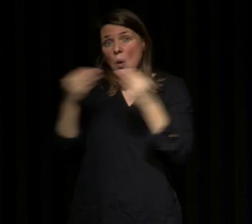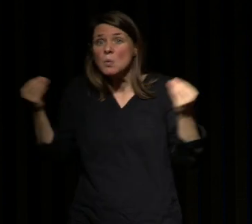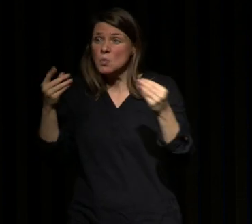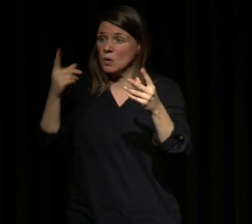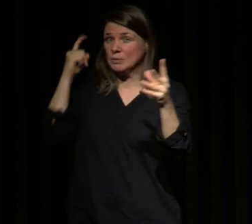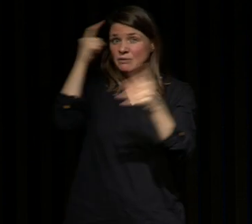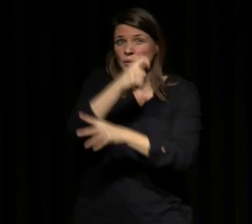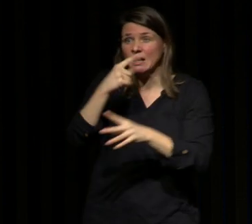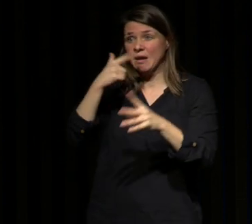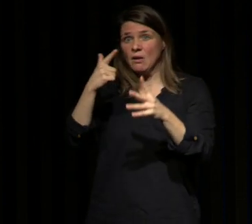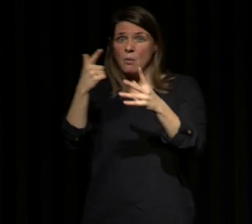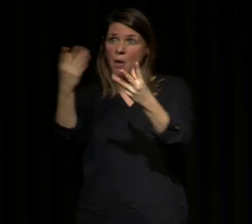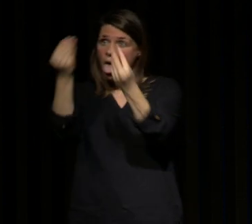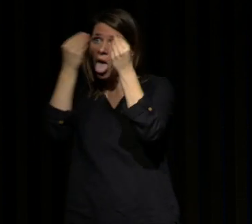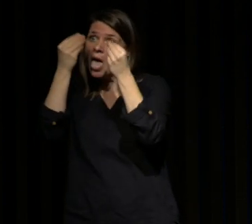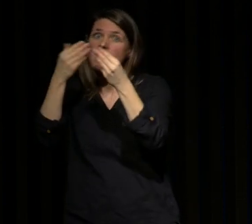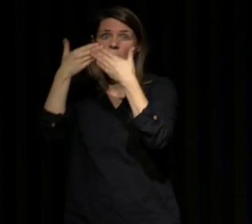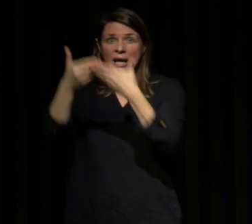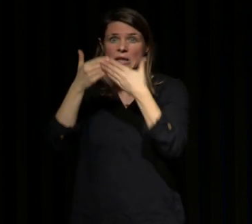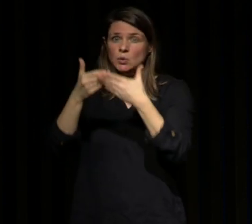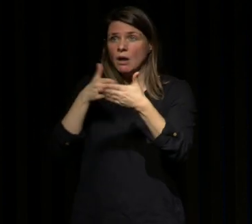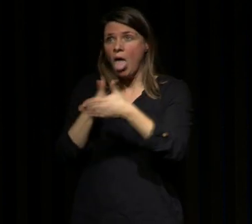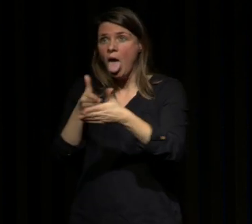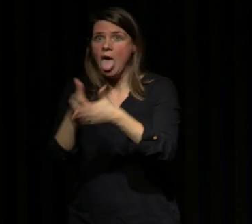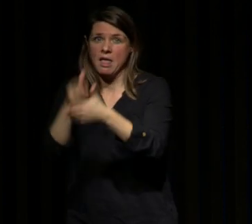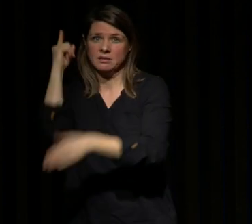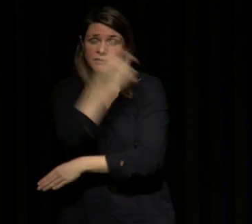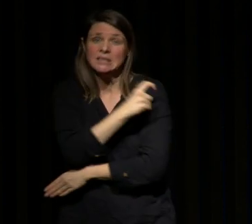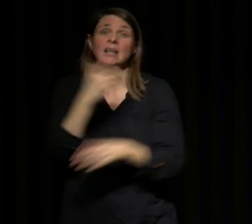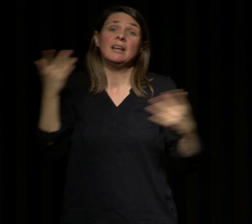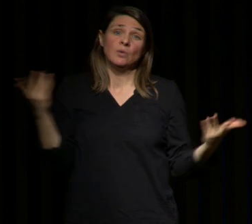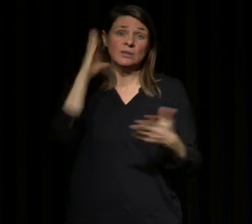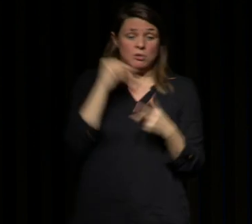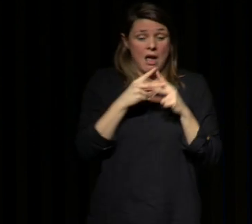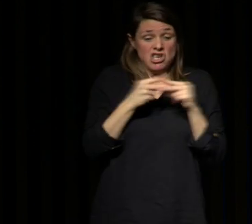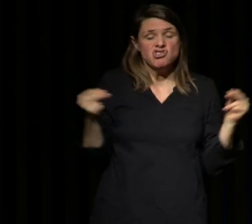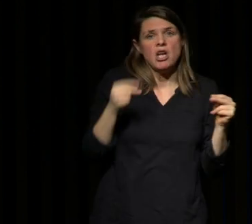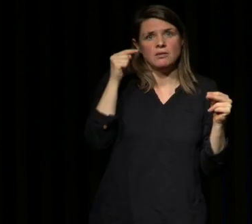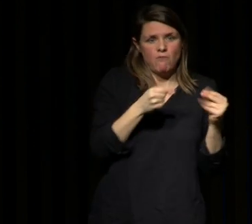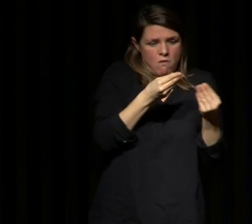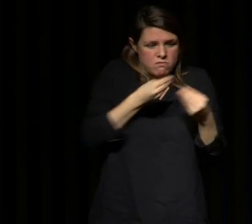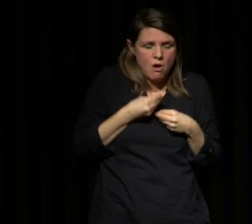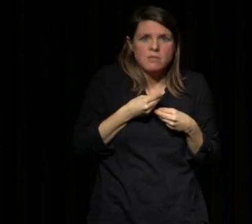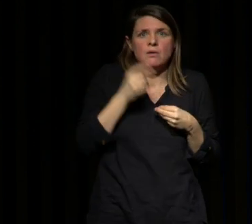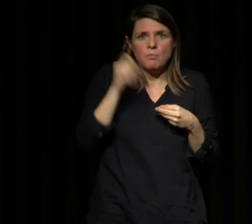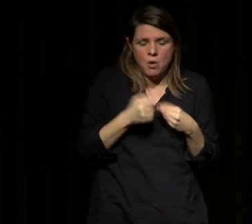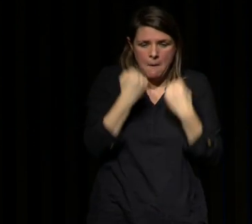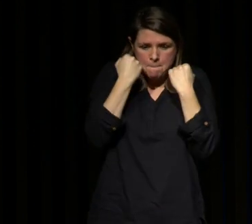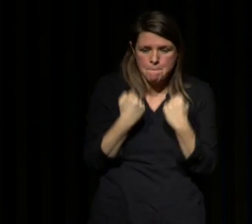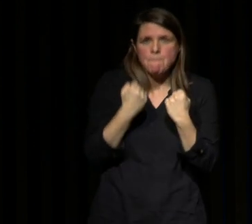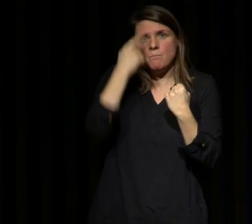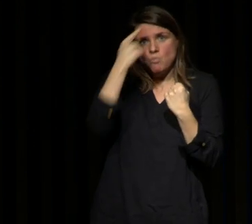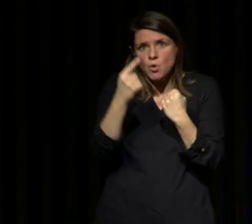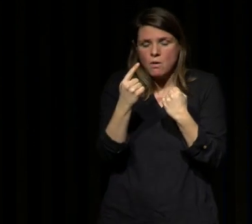difficultés pour suivre leur cursus l'hygiène de sommeil ça peut être une façon aussi de se protéger et d'assumer cette période transitoire qui est très